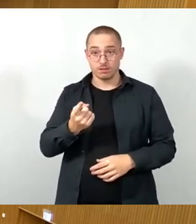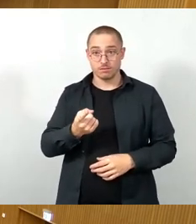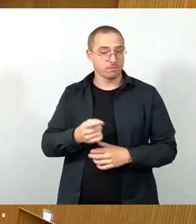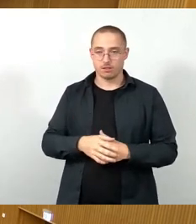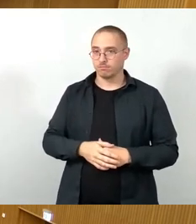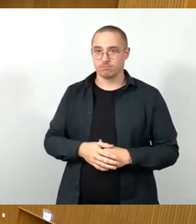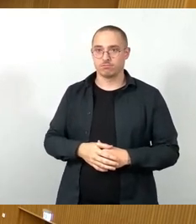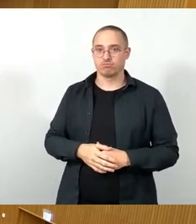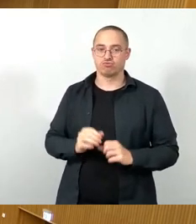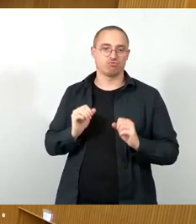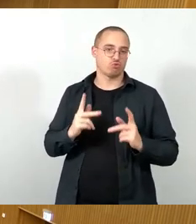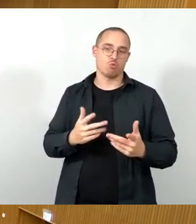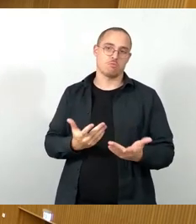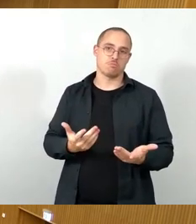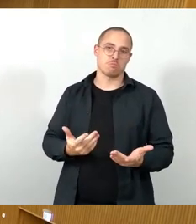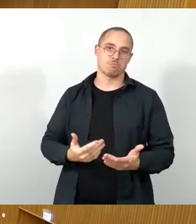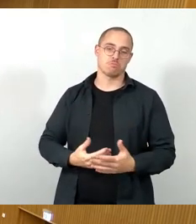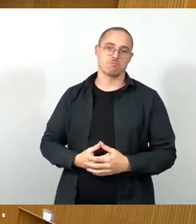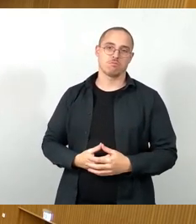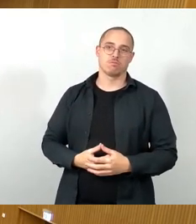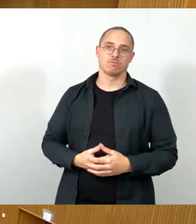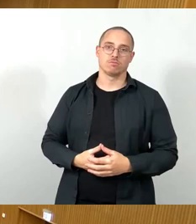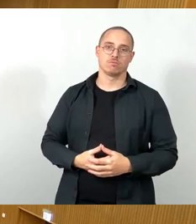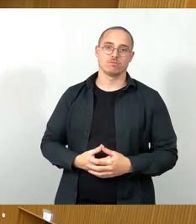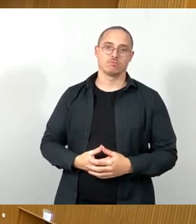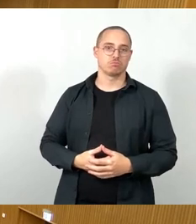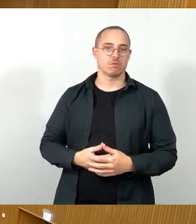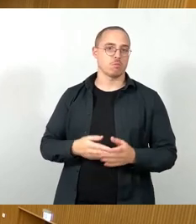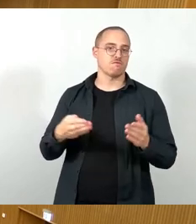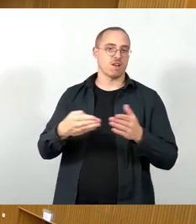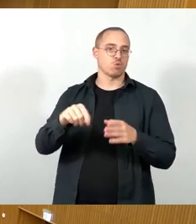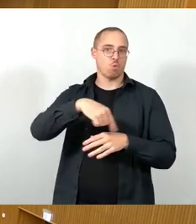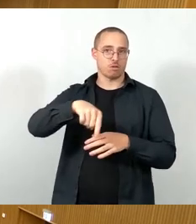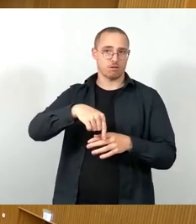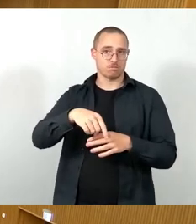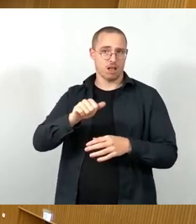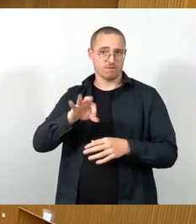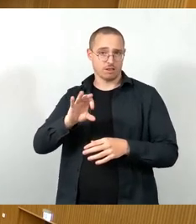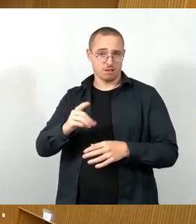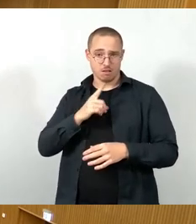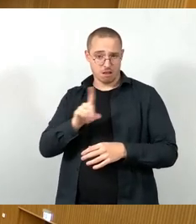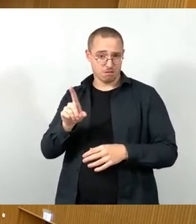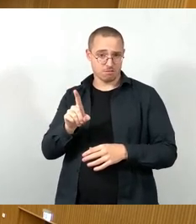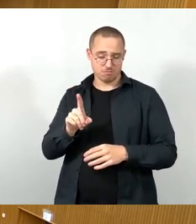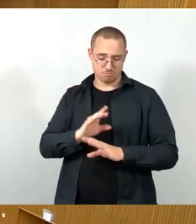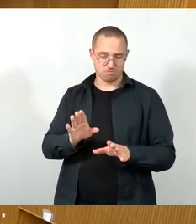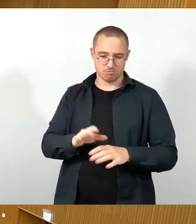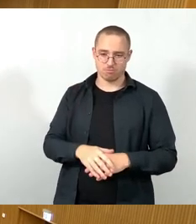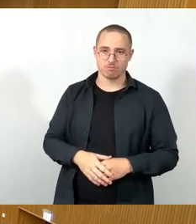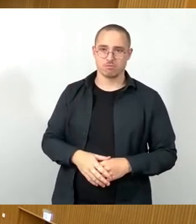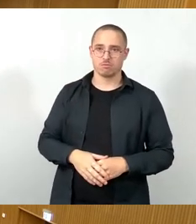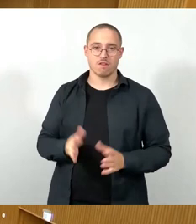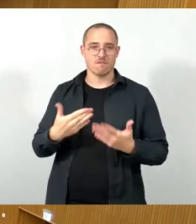schon bei der Fraktionsrunde am Ende, AfD-Fraktion, nein, wahrscheinlich keine Meldung, Freie Wähler frage ich nochmal,